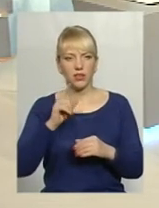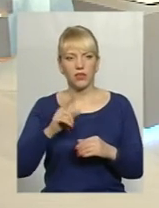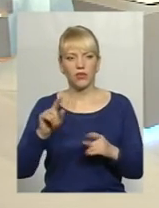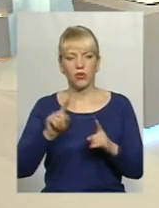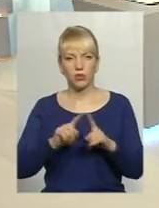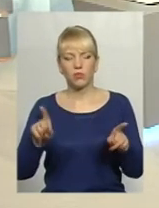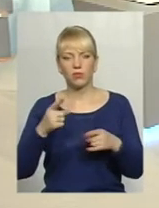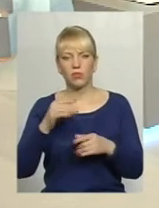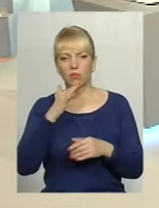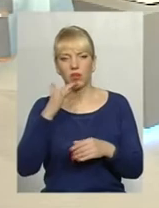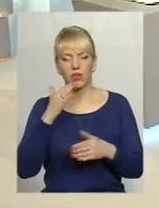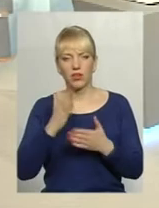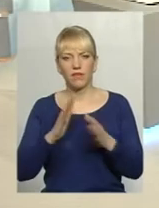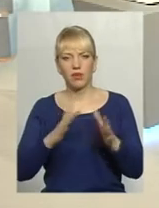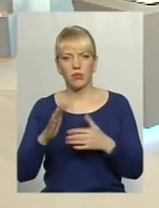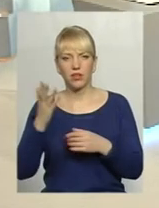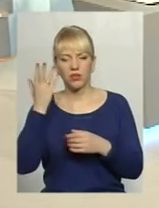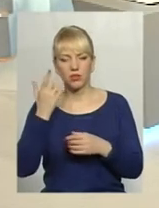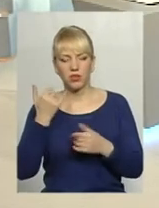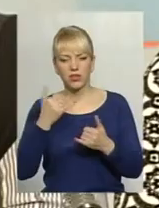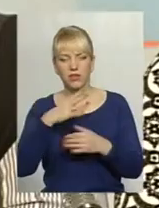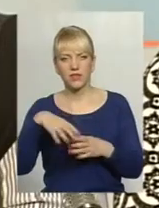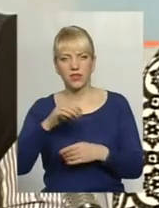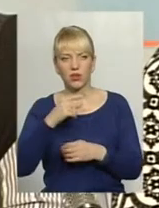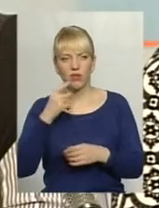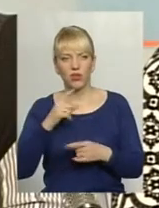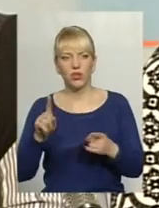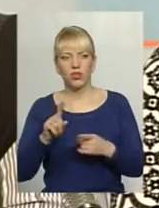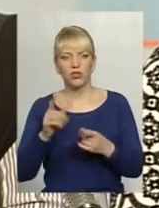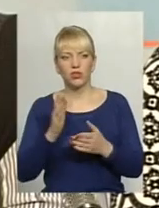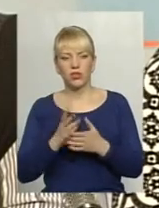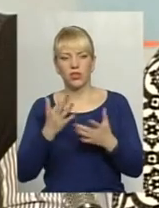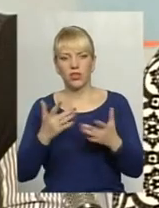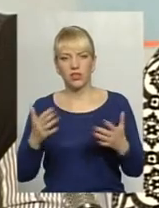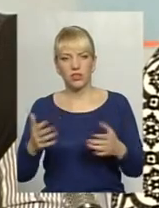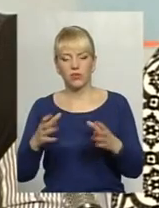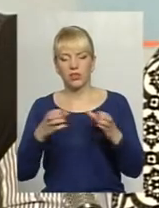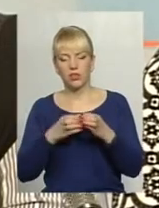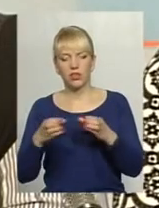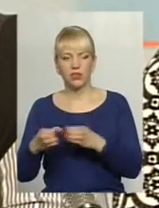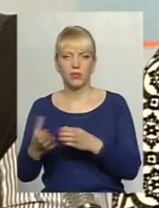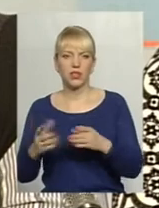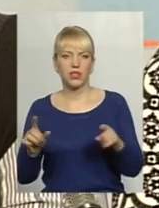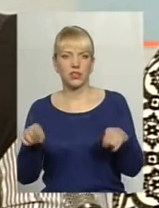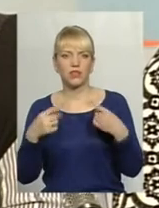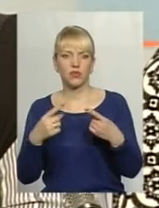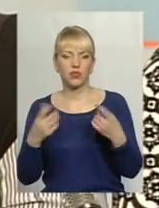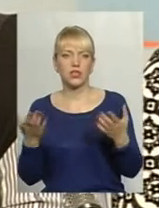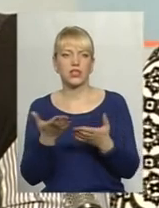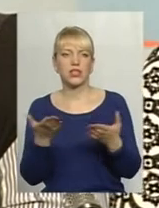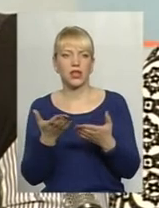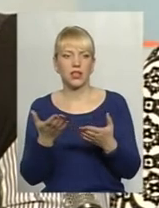Адже ми маємо багато випадків, про це зараз всі говорять, що є різноманітні групи, які створюються, які